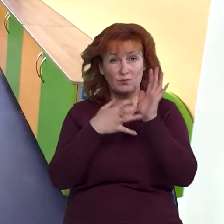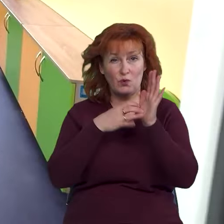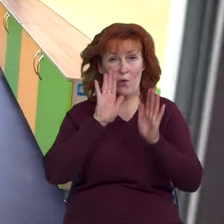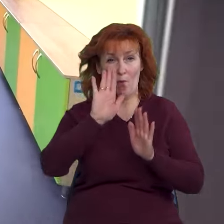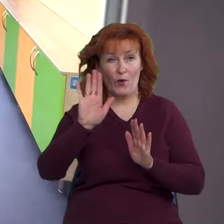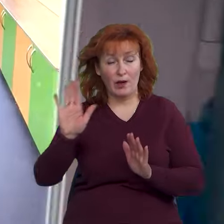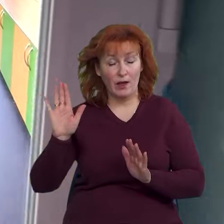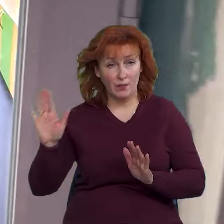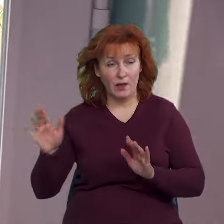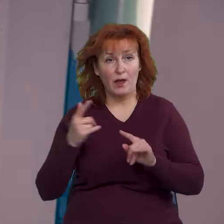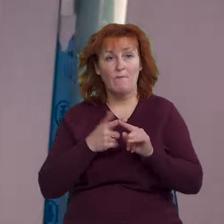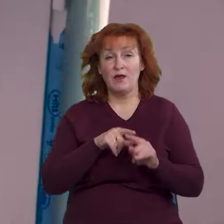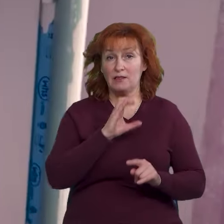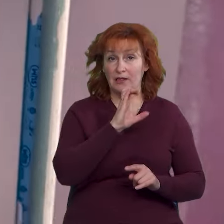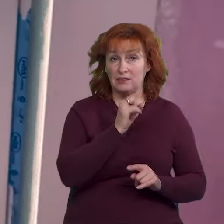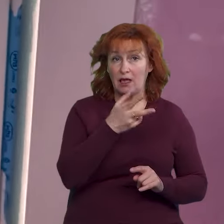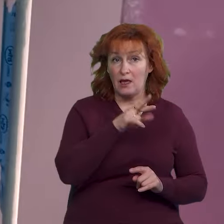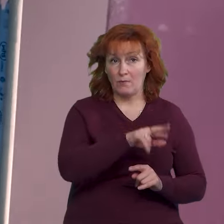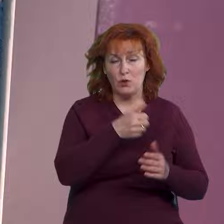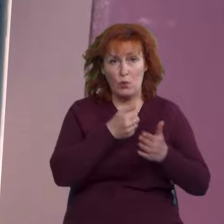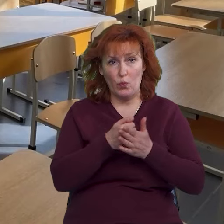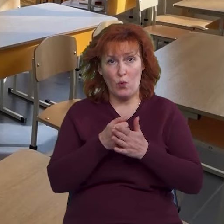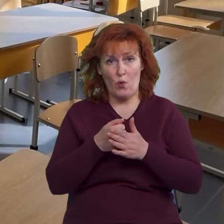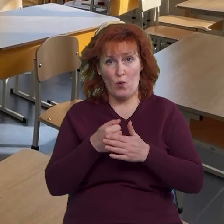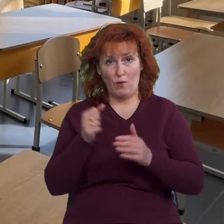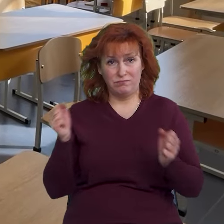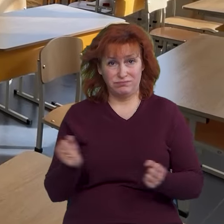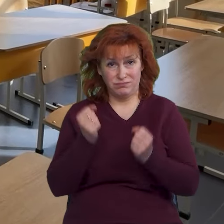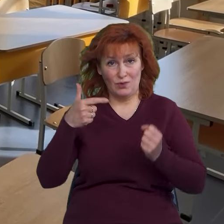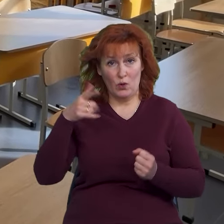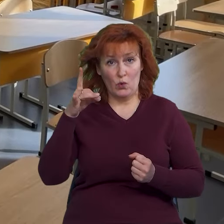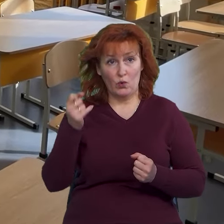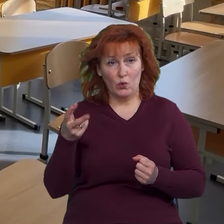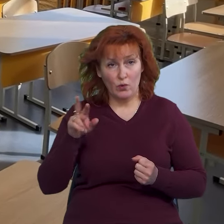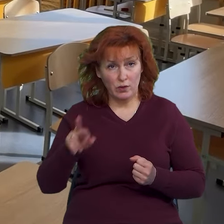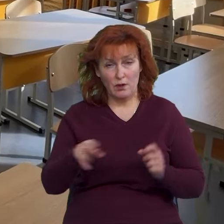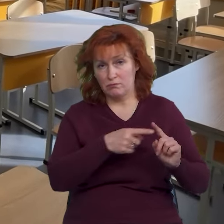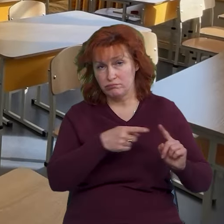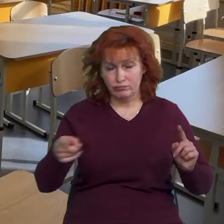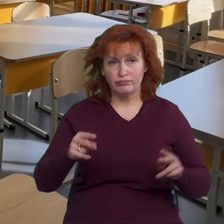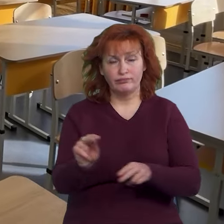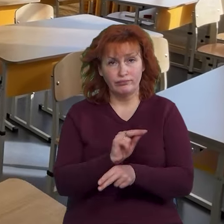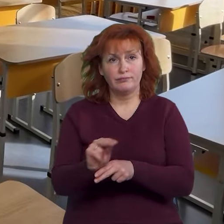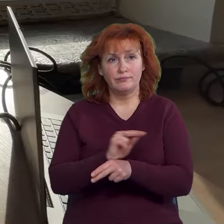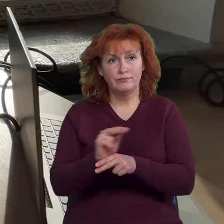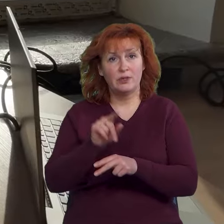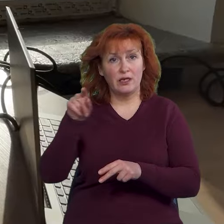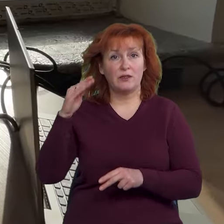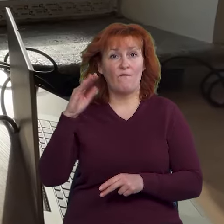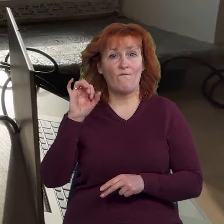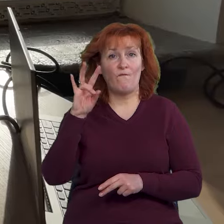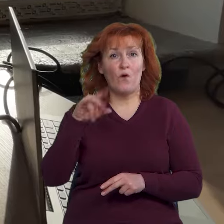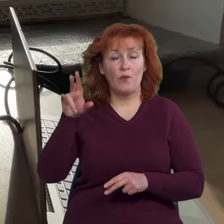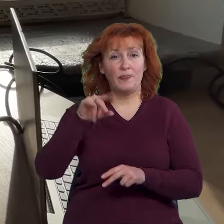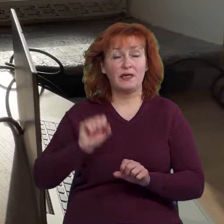Від серпня до грудня тривала активна фаза ремонтів трьох згорілих класів. Це профінансували у фонді «Сміливі». Вони ж